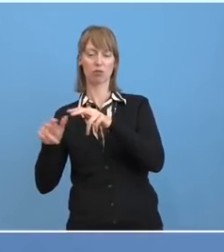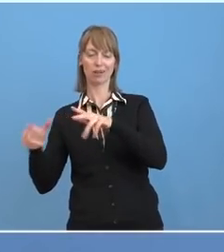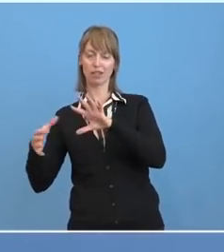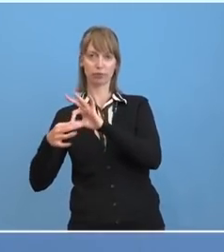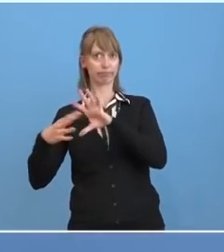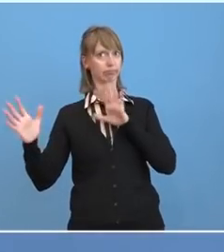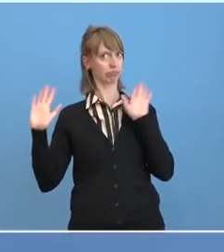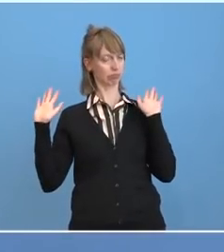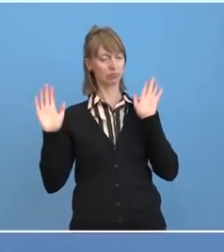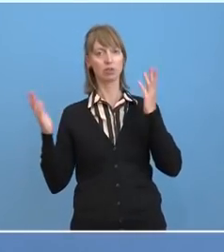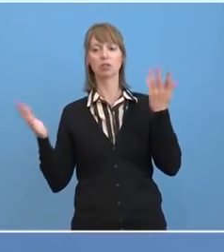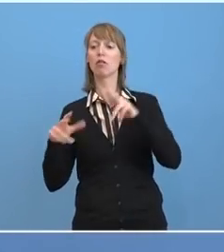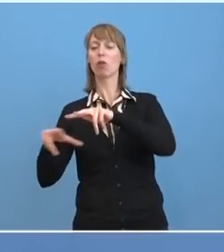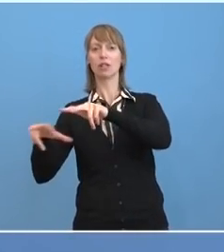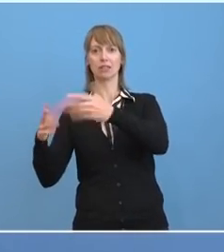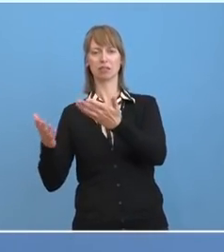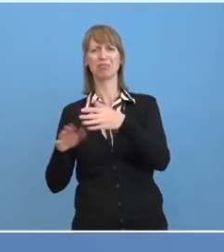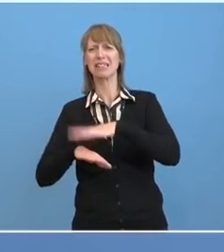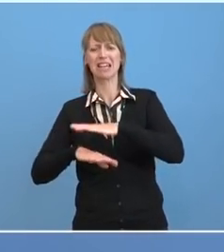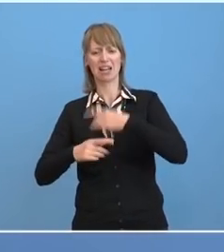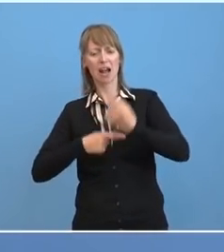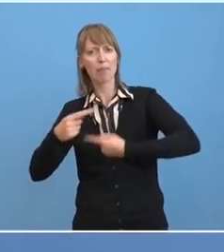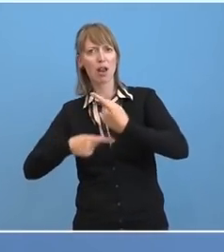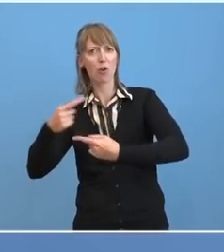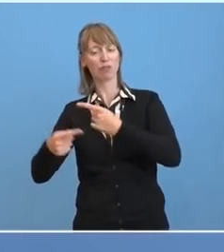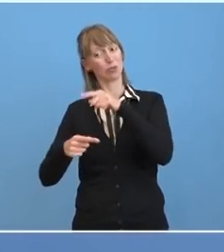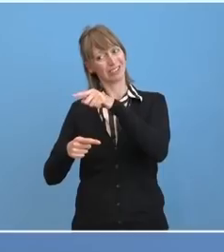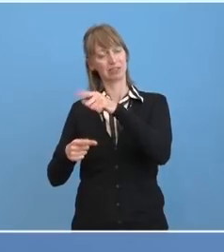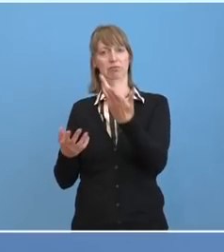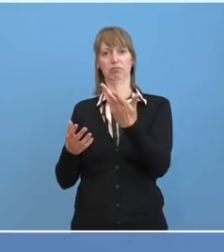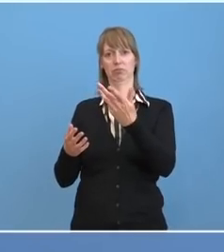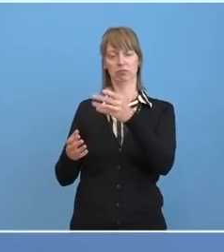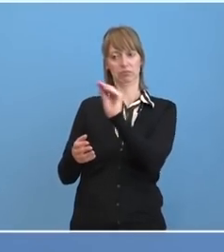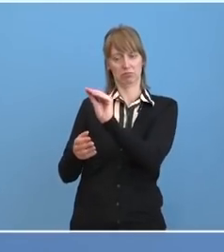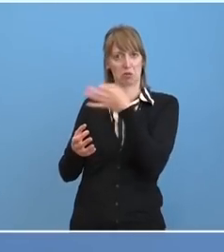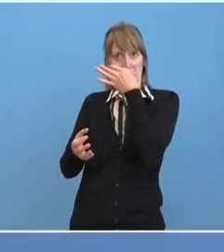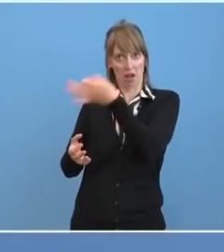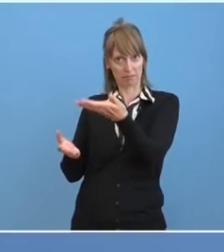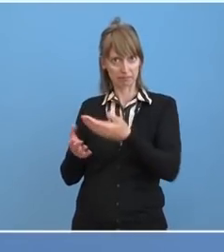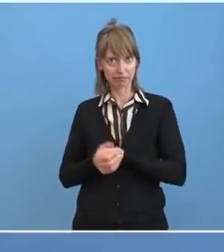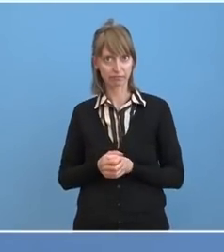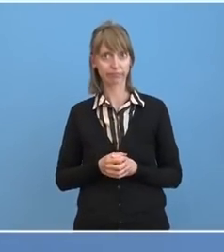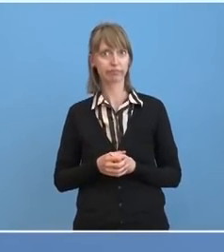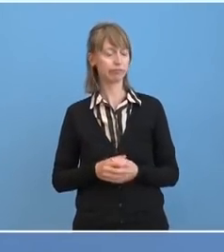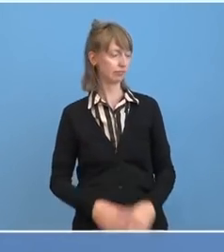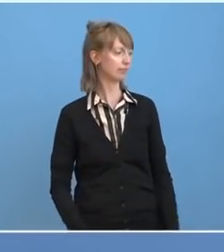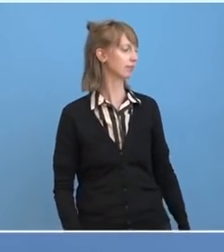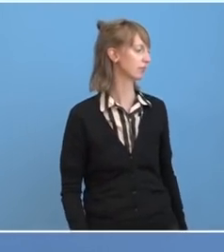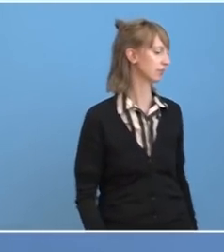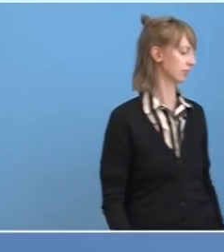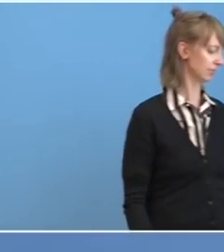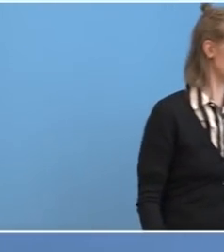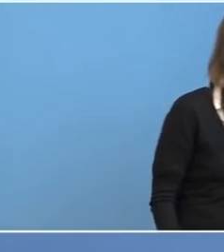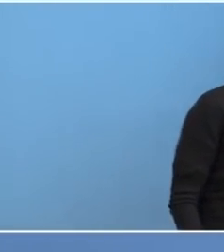Und was die zeitlichen Abläufe betrifft, müssten Sie sich an die wenden. Dann bin ich bei der Kollegin ganz rechts hin.